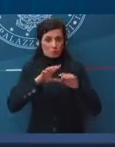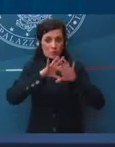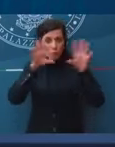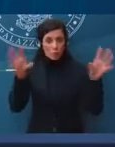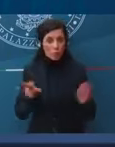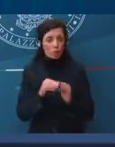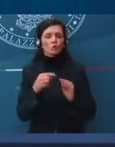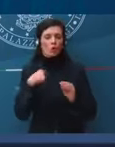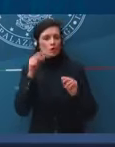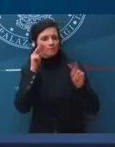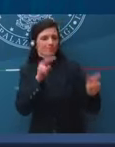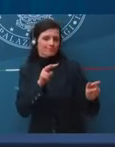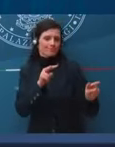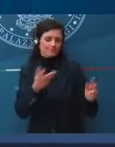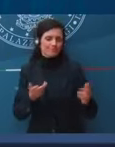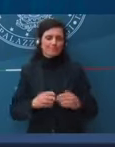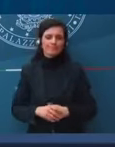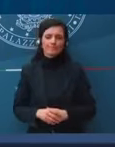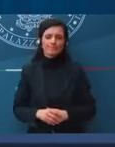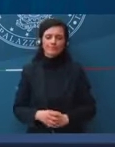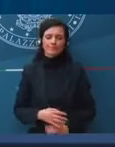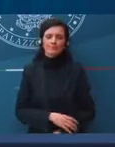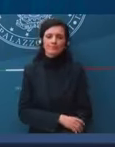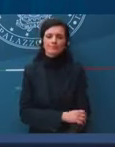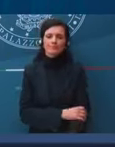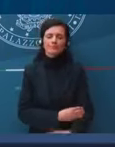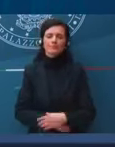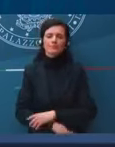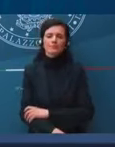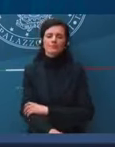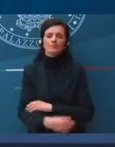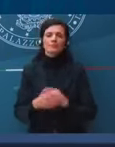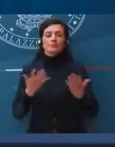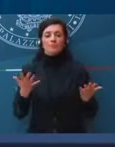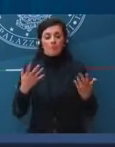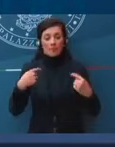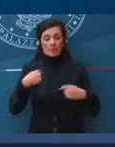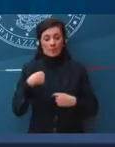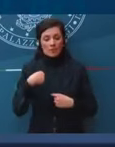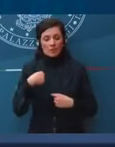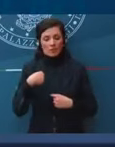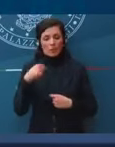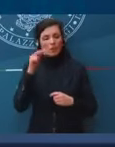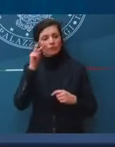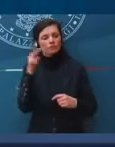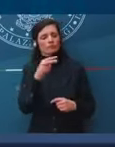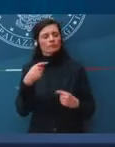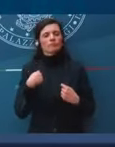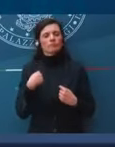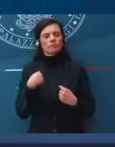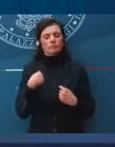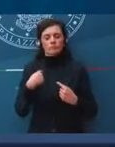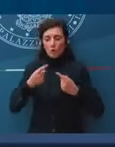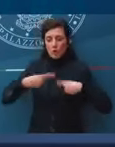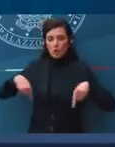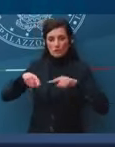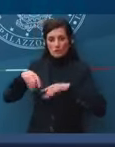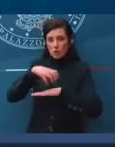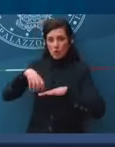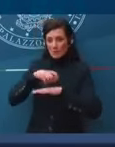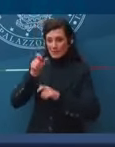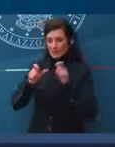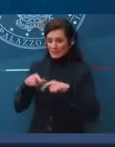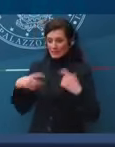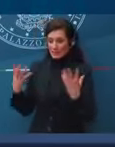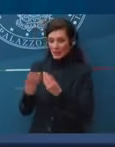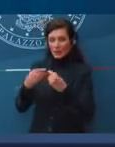considerazione. Però, in sostanza, l'impressione che ho avuto io dal Consiglio dei Ministri di oggi, che